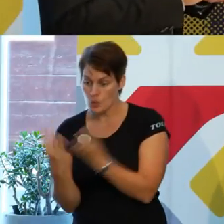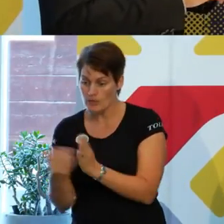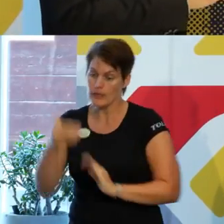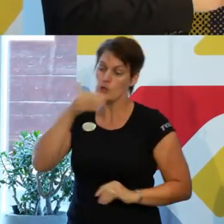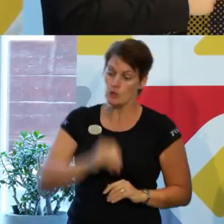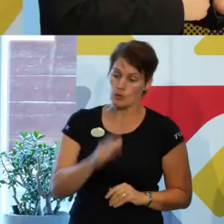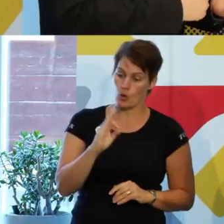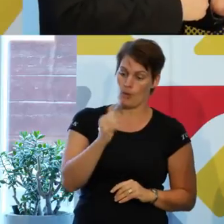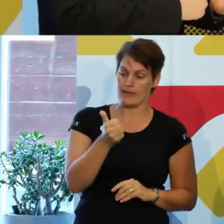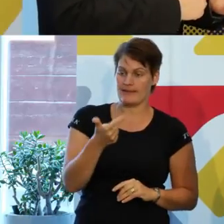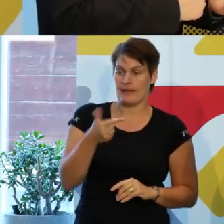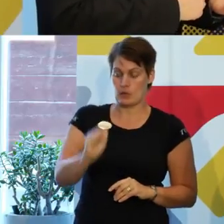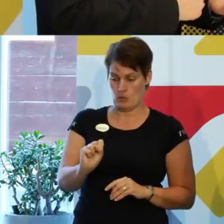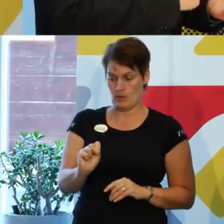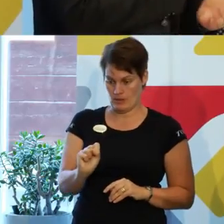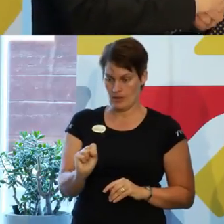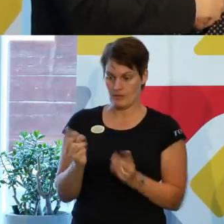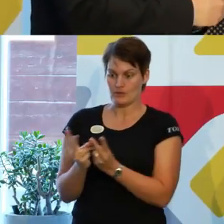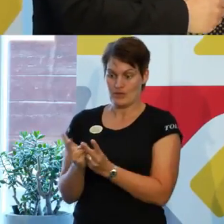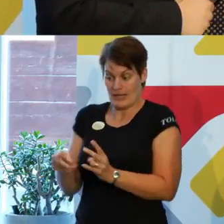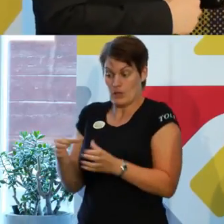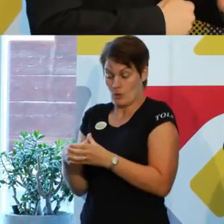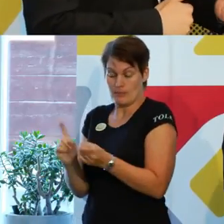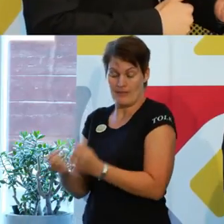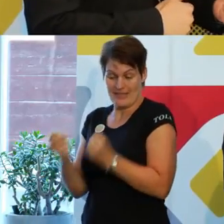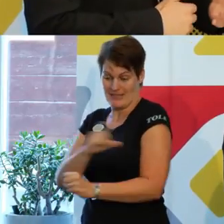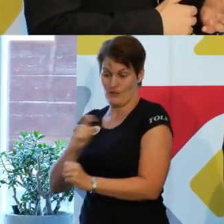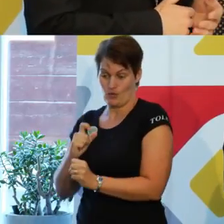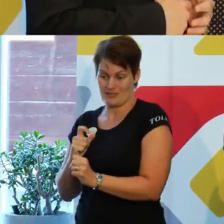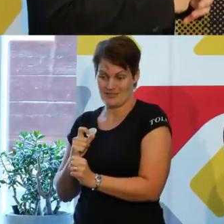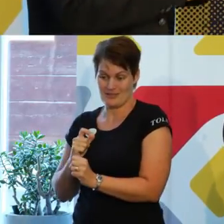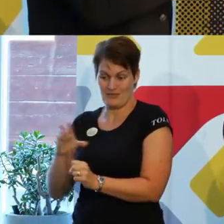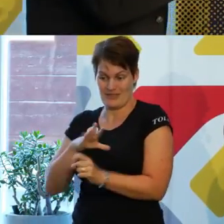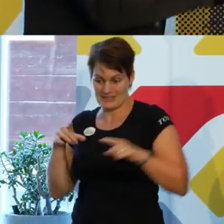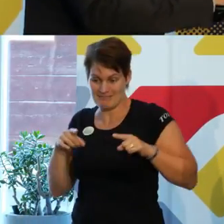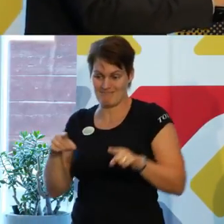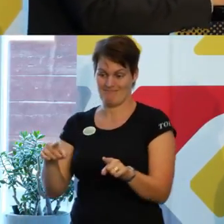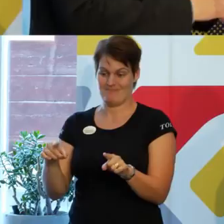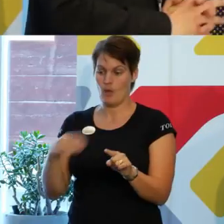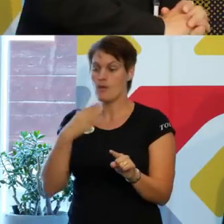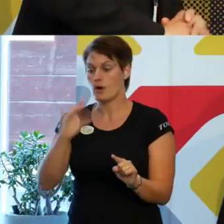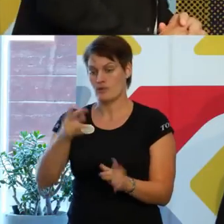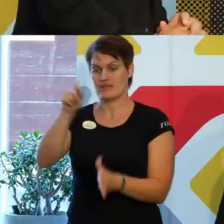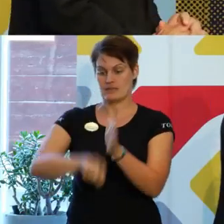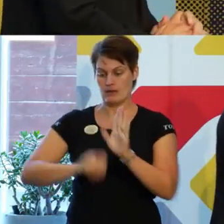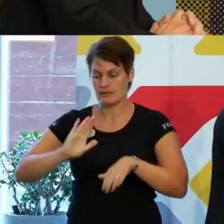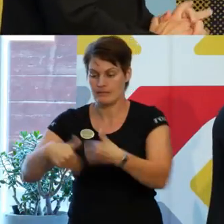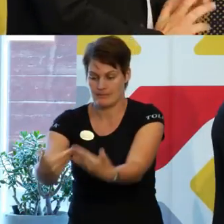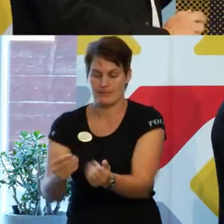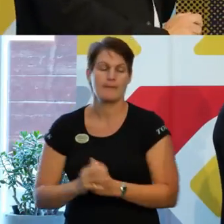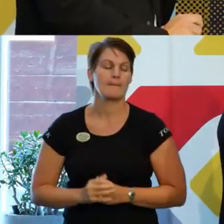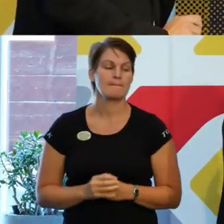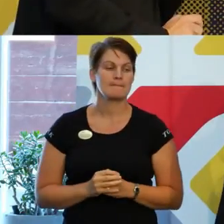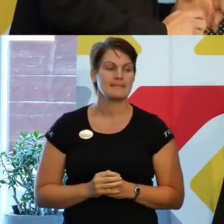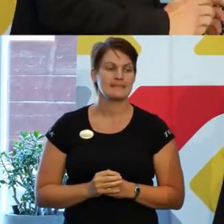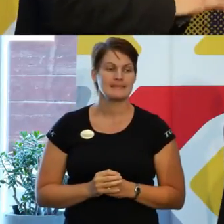hbtq. Och den här gruppen har också varit viktig i referensgruppen och kommer nu fortsätta under själva implementeringsfasen så att säga. Så kan man